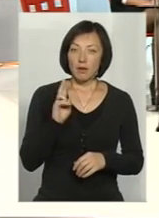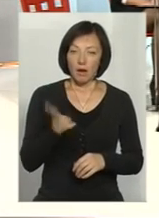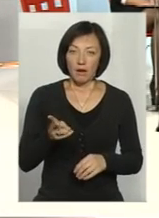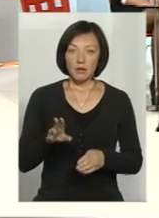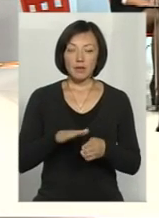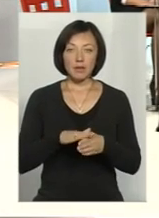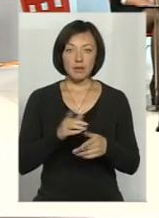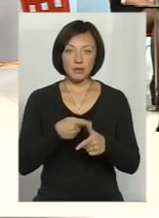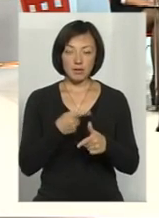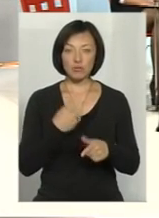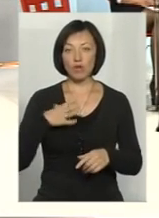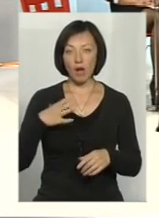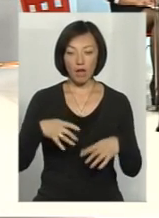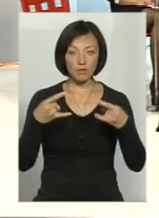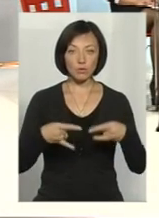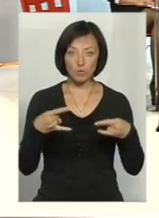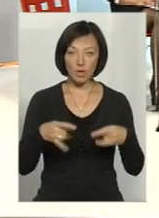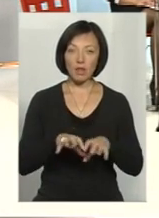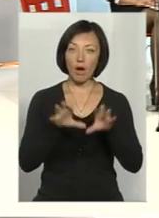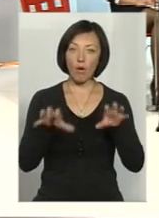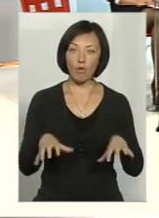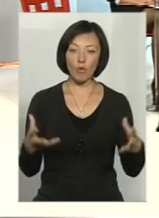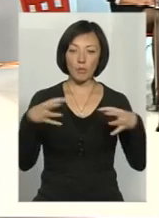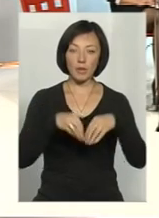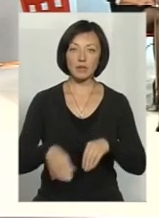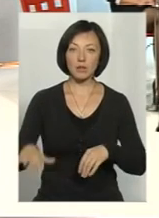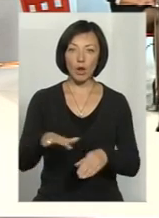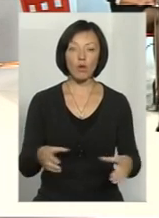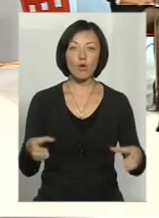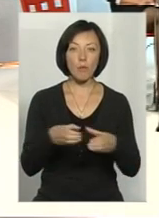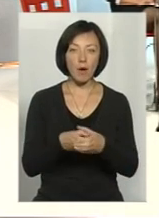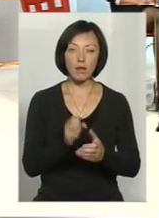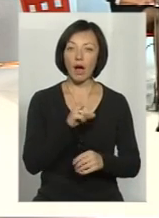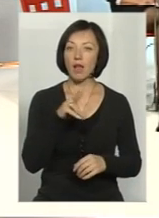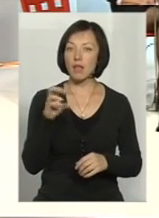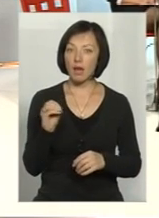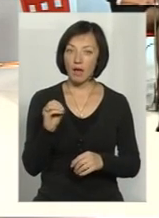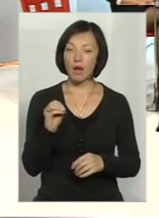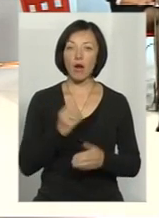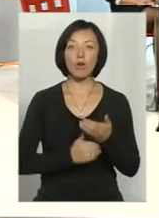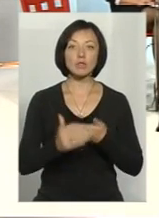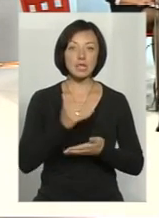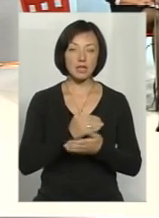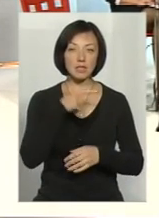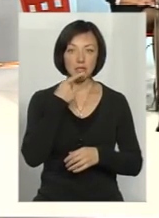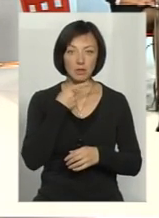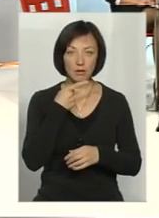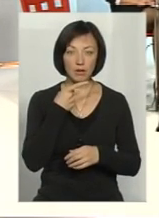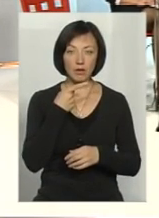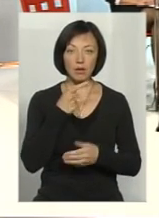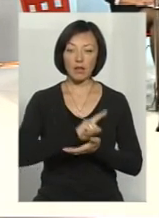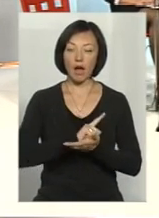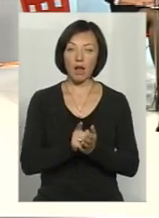Чекали і в цій студії на голову об'єднаної територіальної громади. Проте останній сказав, що має